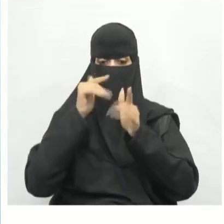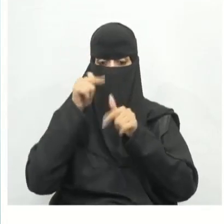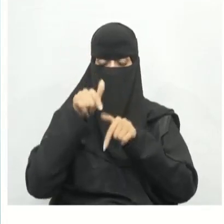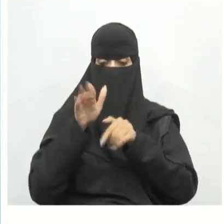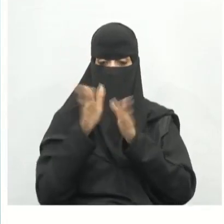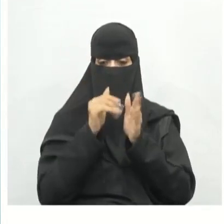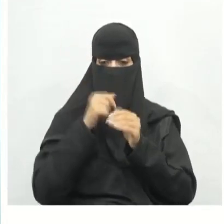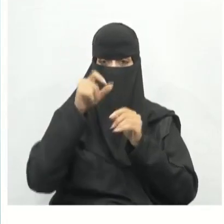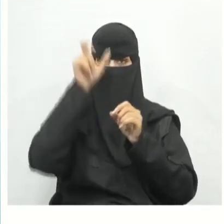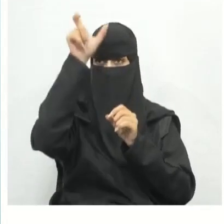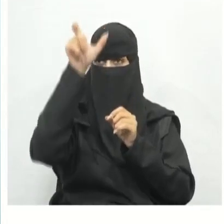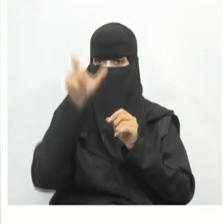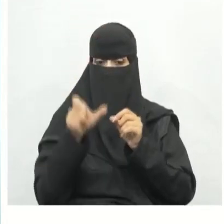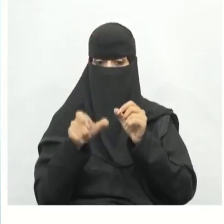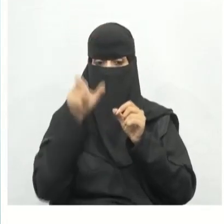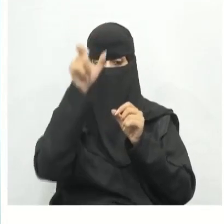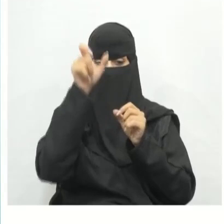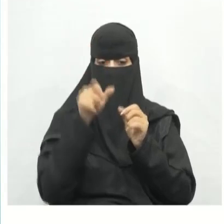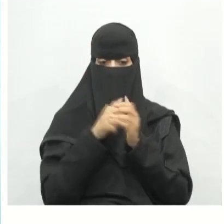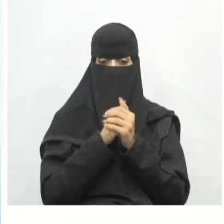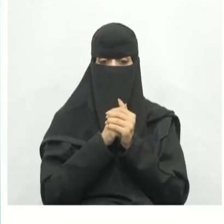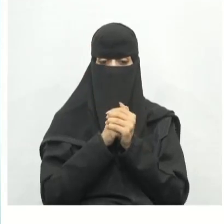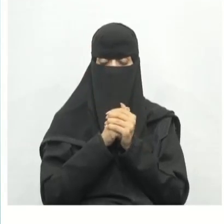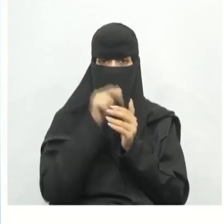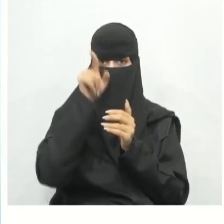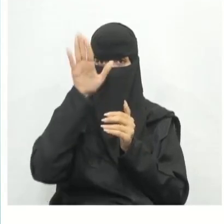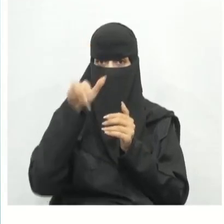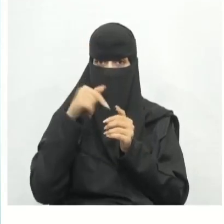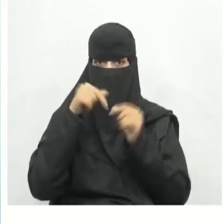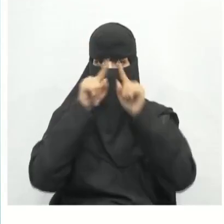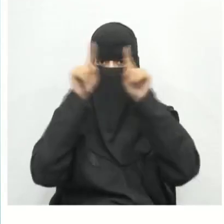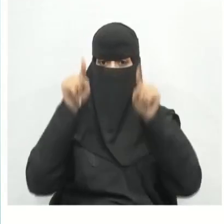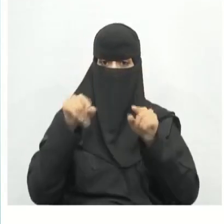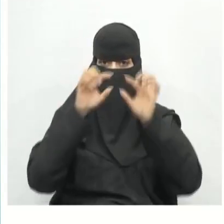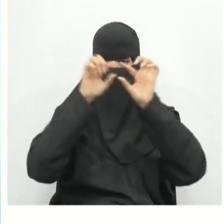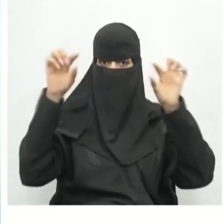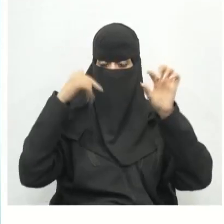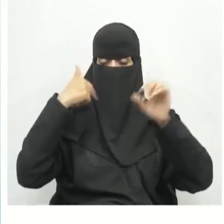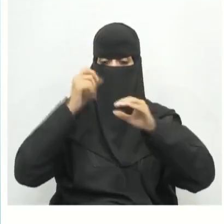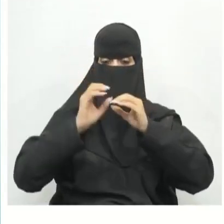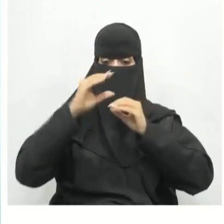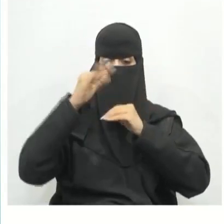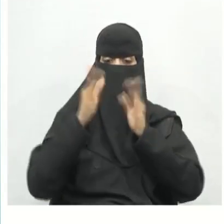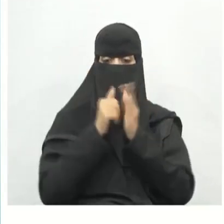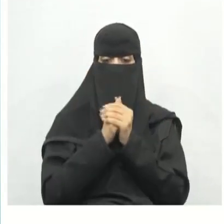وهنا القائمة المنسدلة لسطح العمل وهنا التول بار أو شريط الأدوات